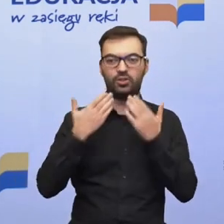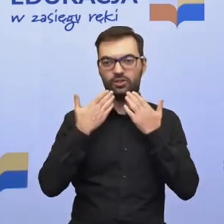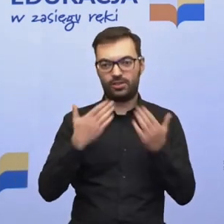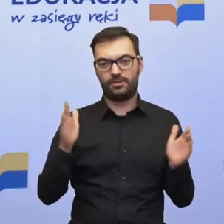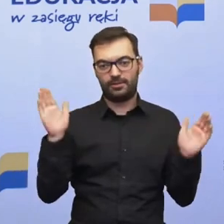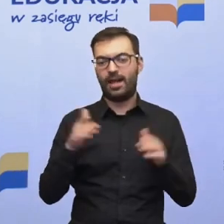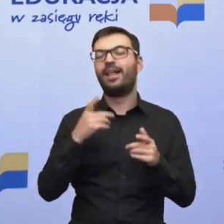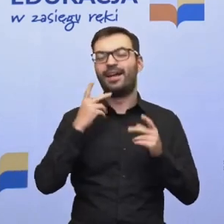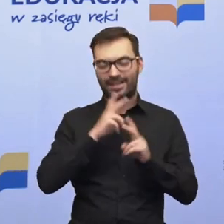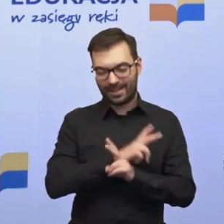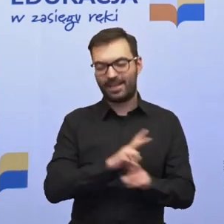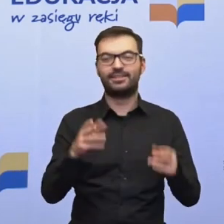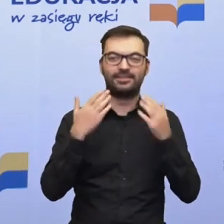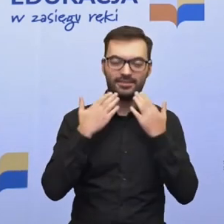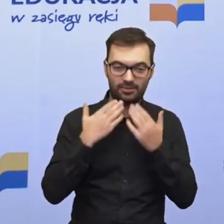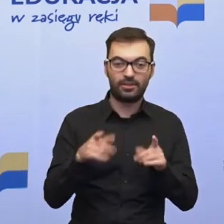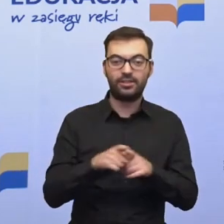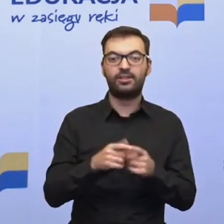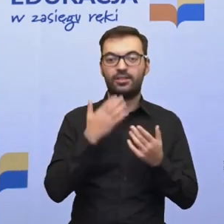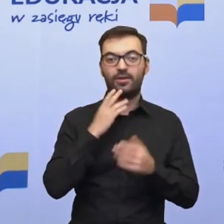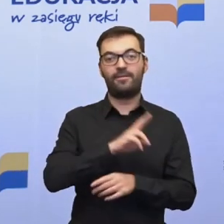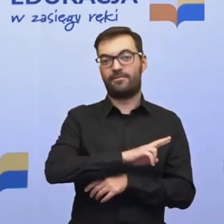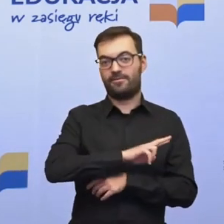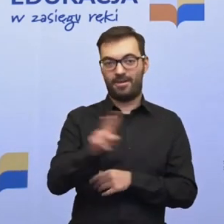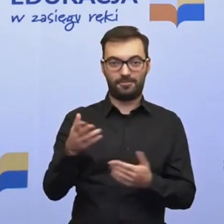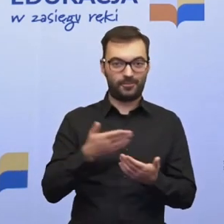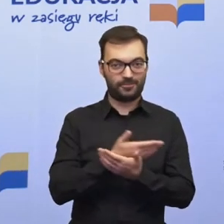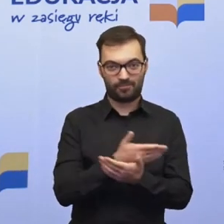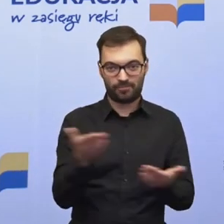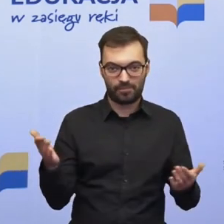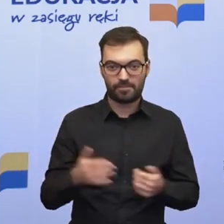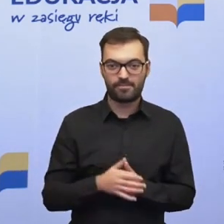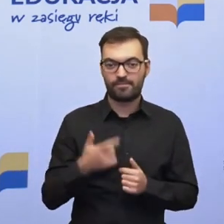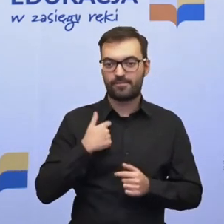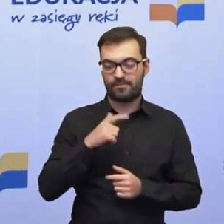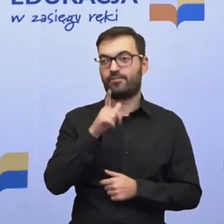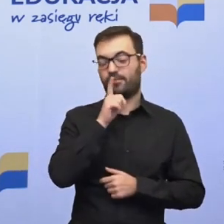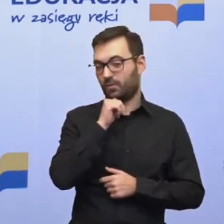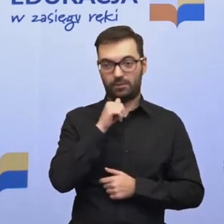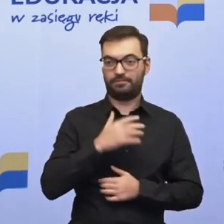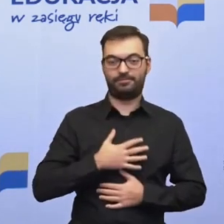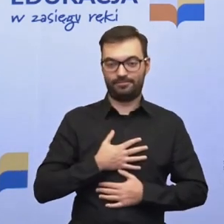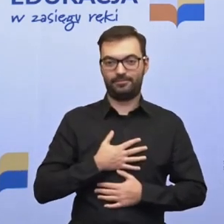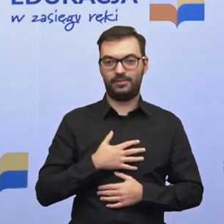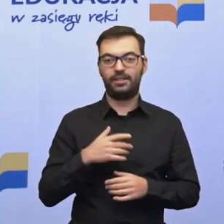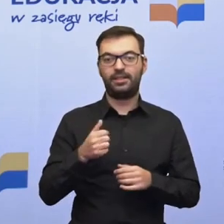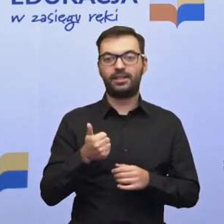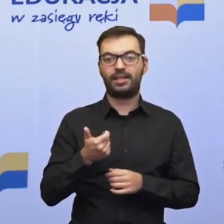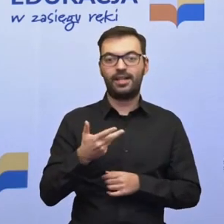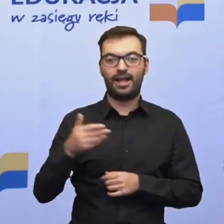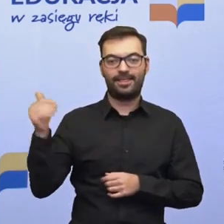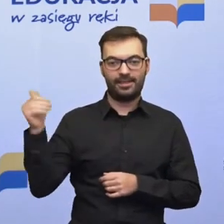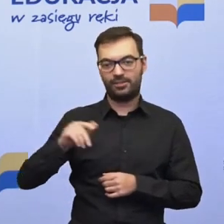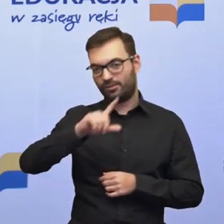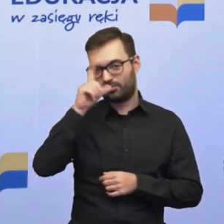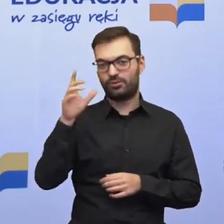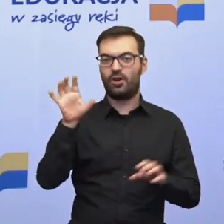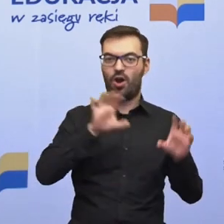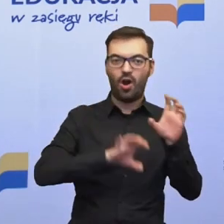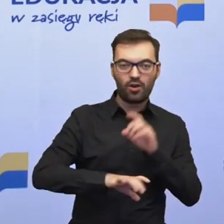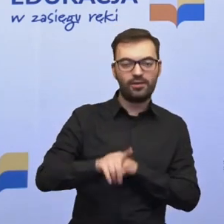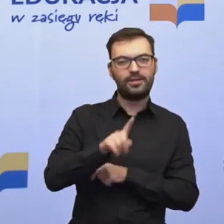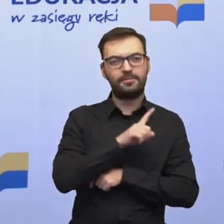wszystkim bardzo dziękuję. Ale dziękuję Państwu, bo naprawdę jestem pod wrażeniem, że kilka tysięcy ludzi uczestniczy,